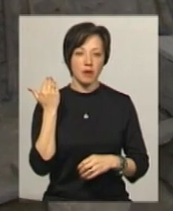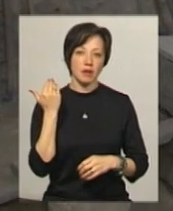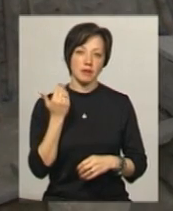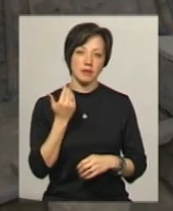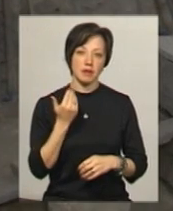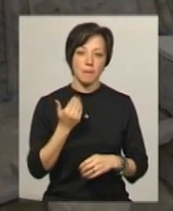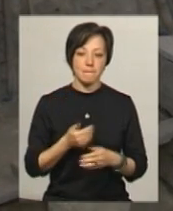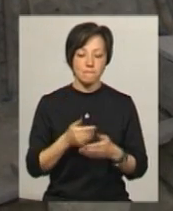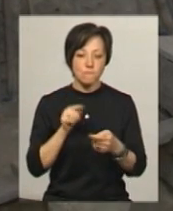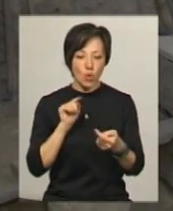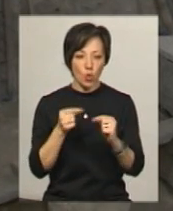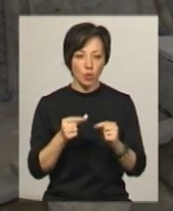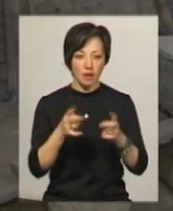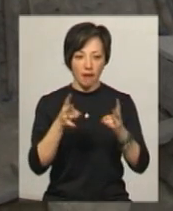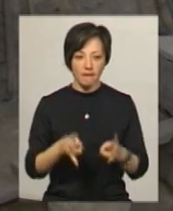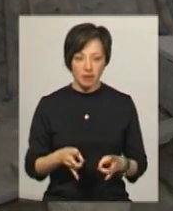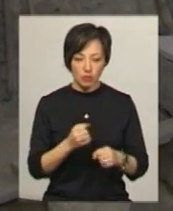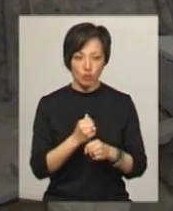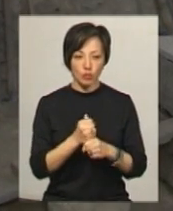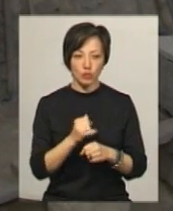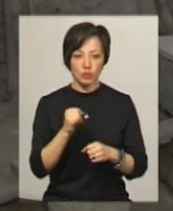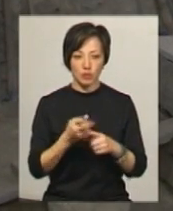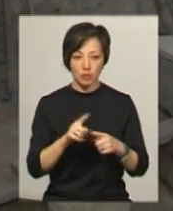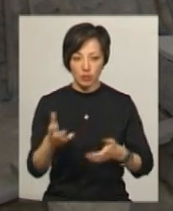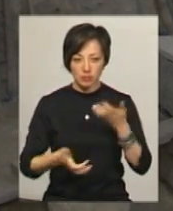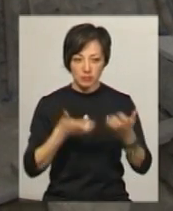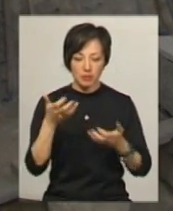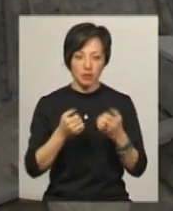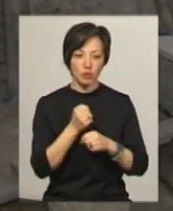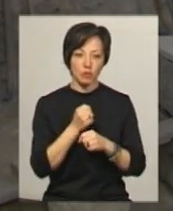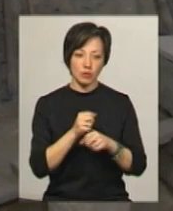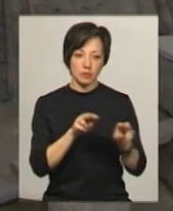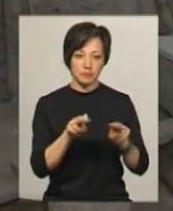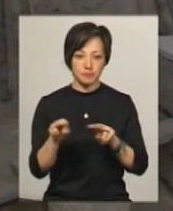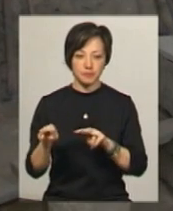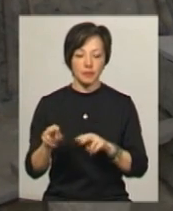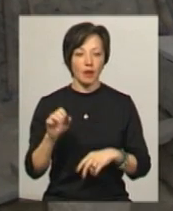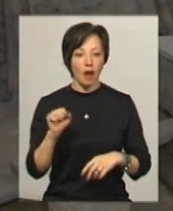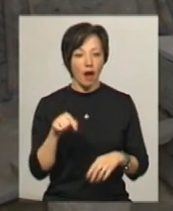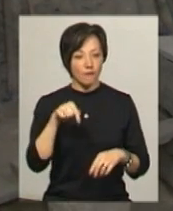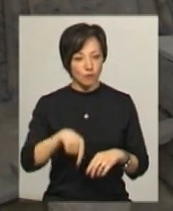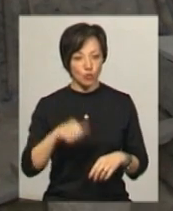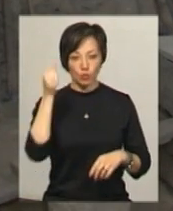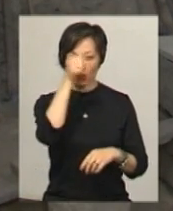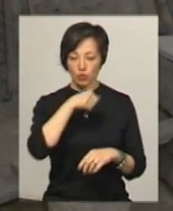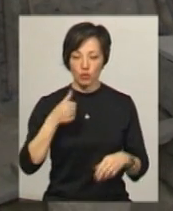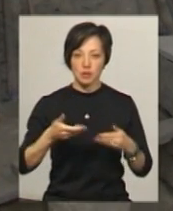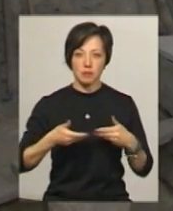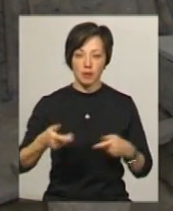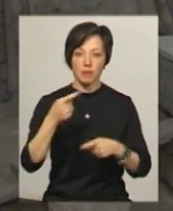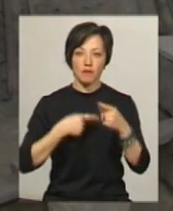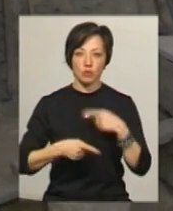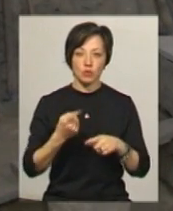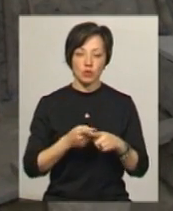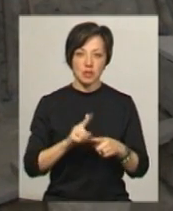роботи І з ними було зняття грунту, яке супроводжувалося археологічним наглядом А ось в цьому році ми повернулися до